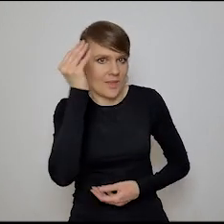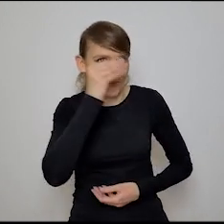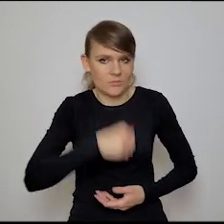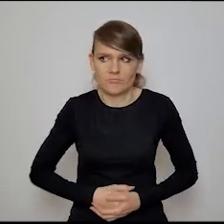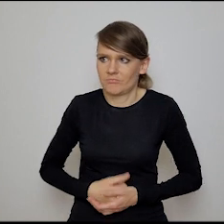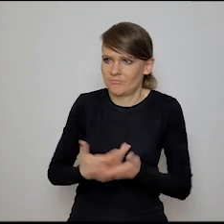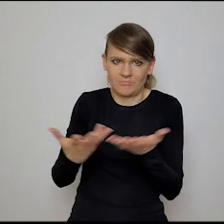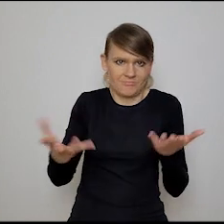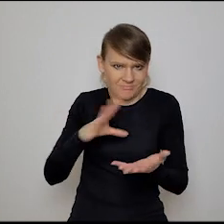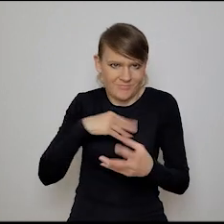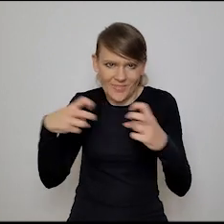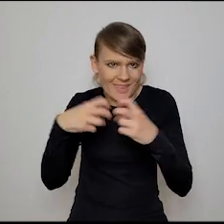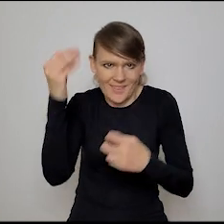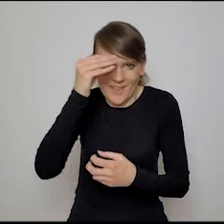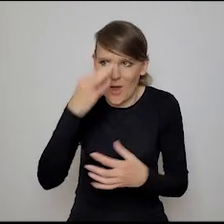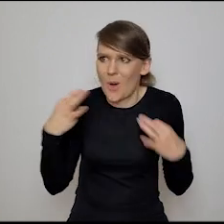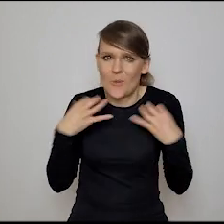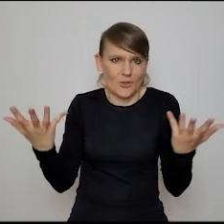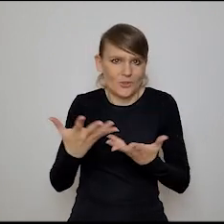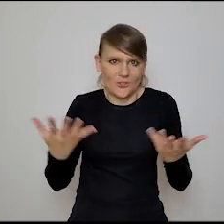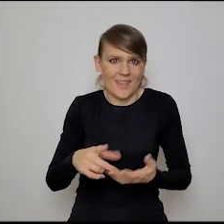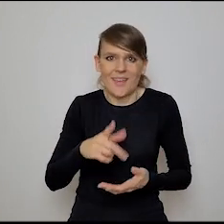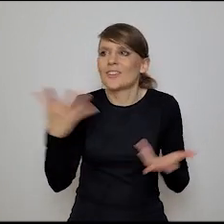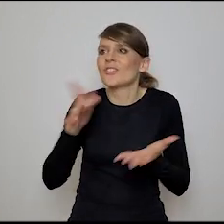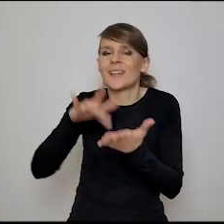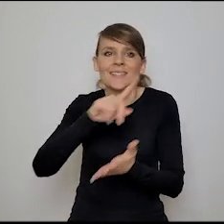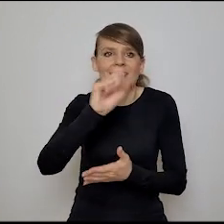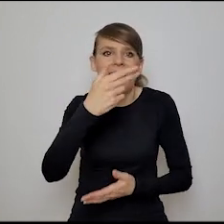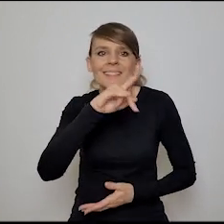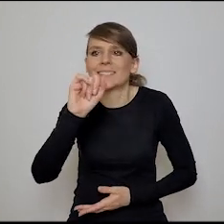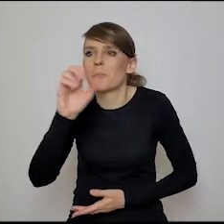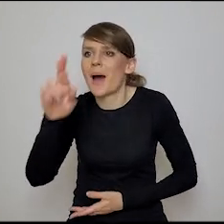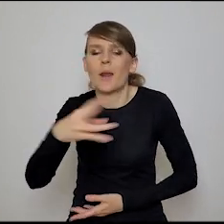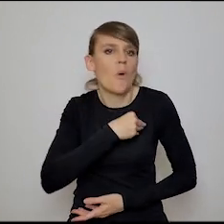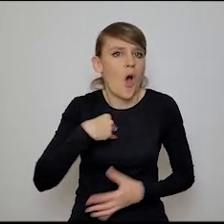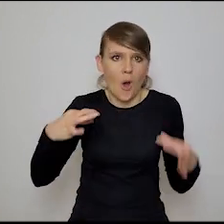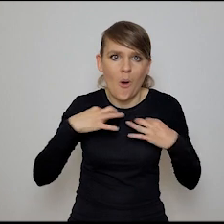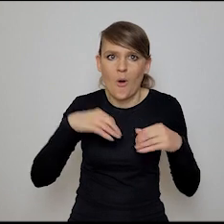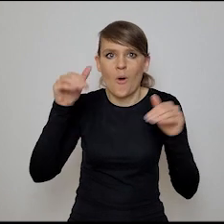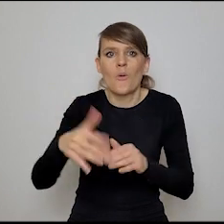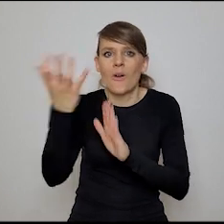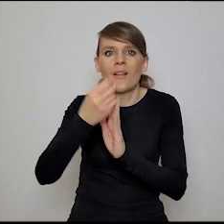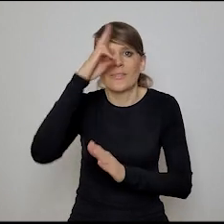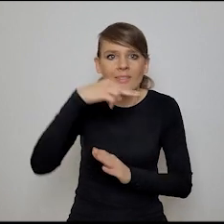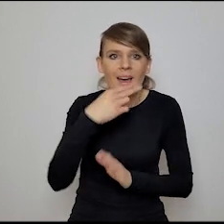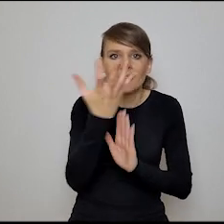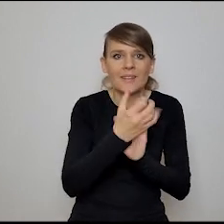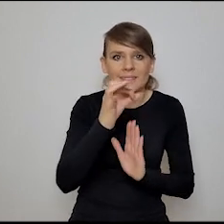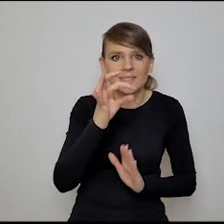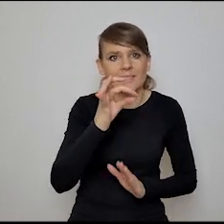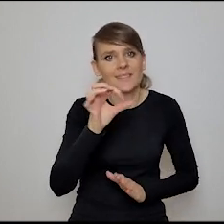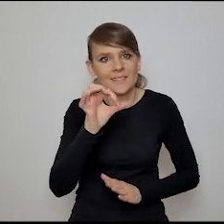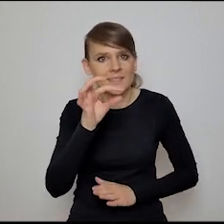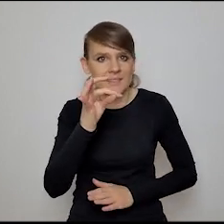Mówi się nauczyć tego w sieci, gdziekolwiek by się działy, czy na Zanzibarze, czy w Polsce, czy gdziekolwiek indziej, mogą się ściągnąć, tata ściąga, skracza,